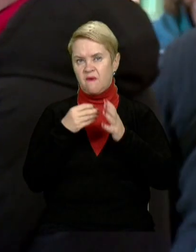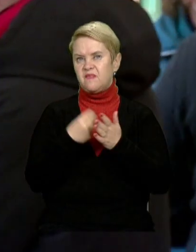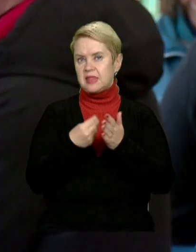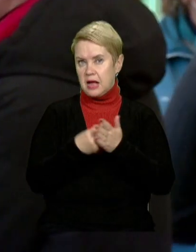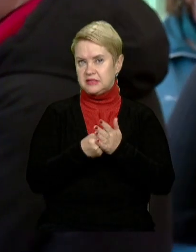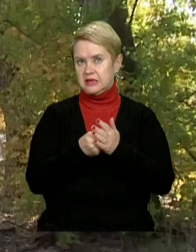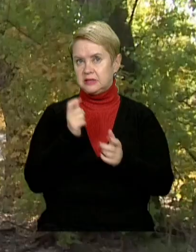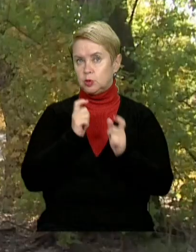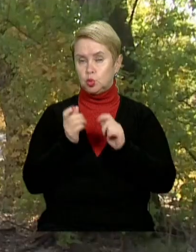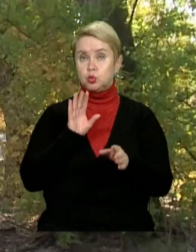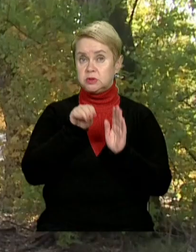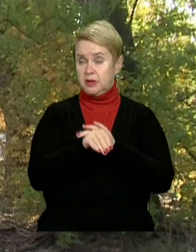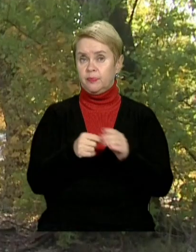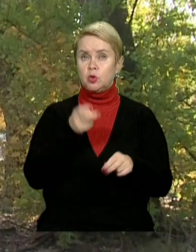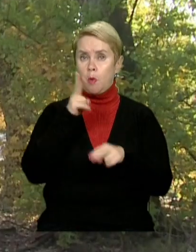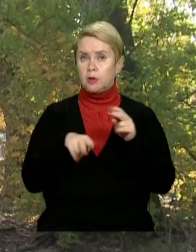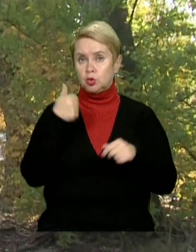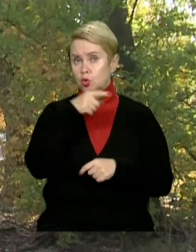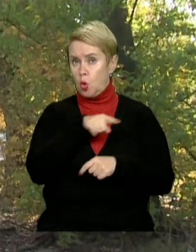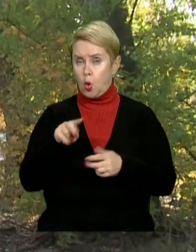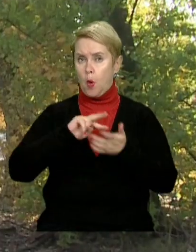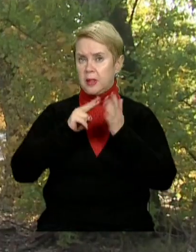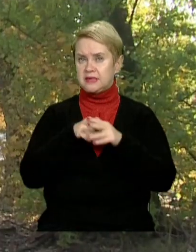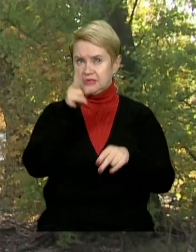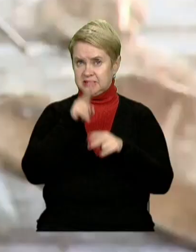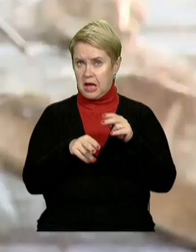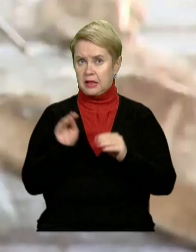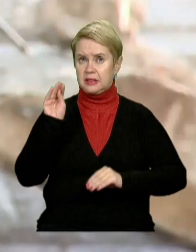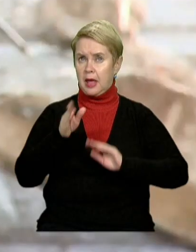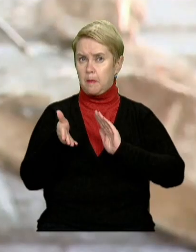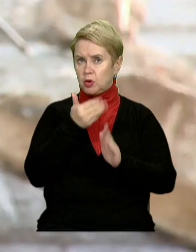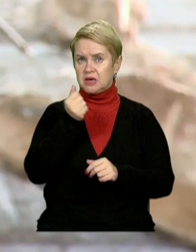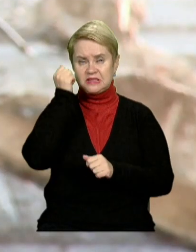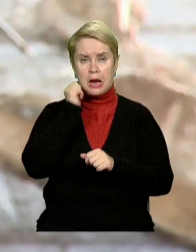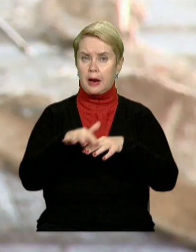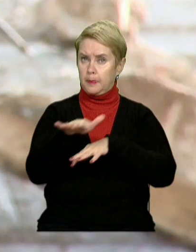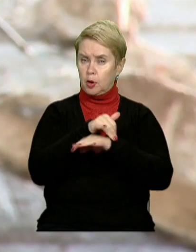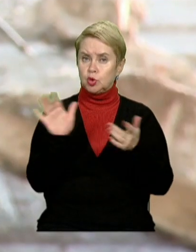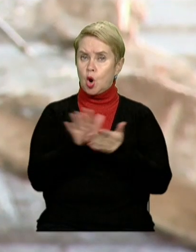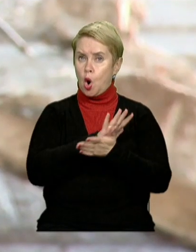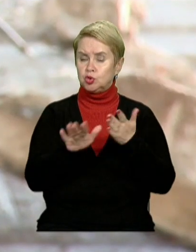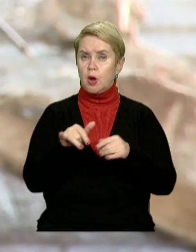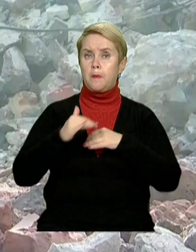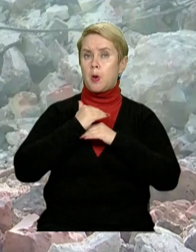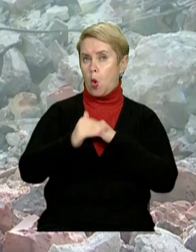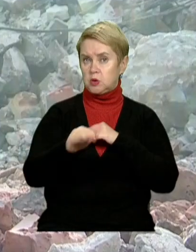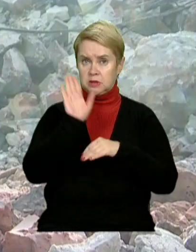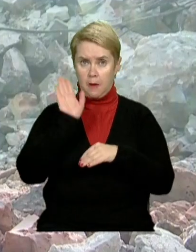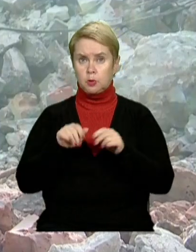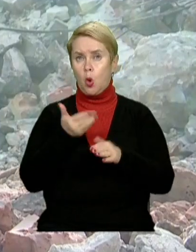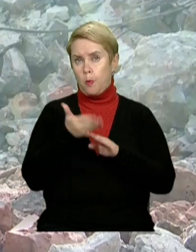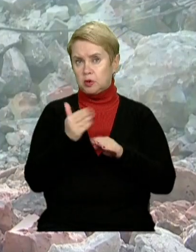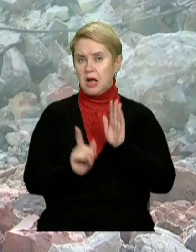фінансових інституцій. До кінця поточного року планують закінчити демонтаж старих приміщень та розчистити простір. А потім